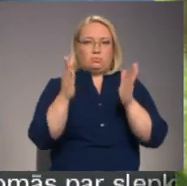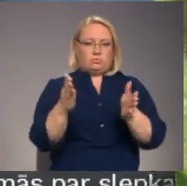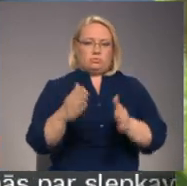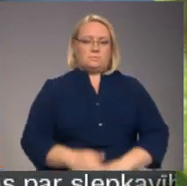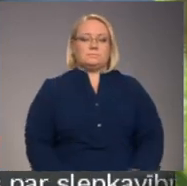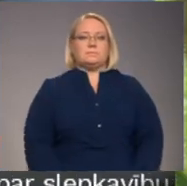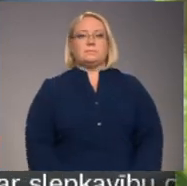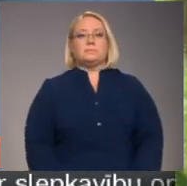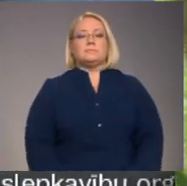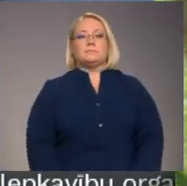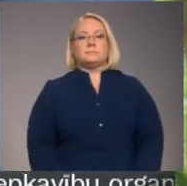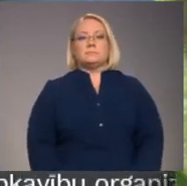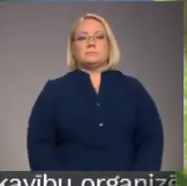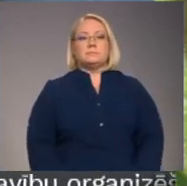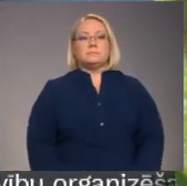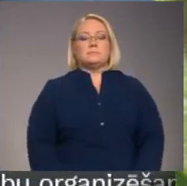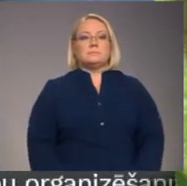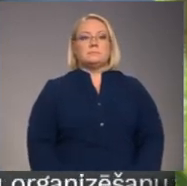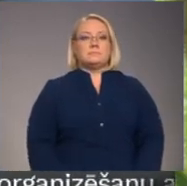Ausmas, Prukta, Vitālijs Duda, Rēnoks, Latgales regionālā televīzija.